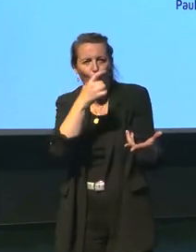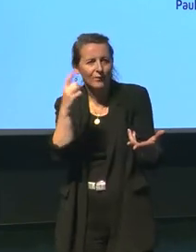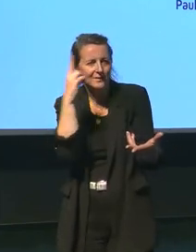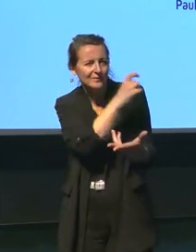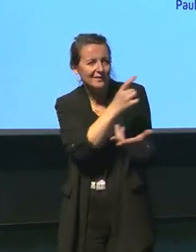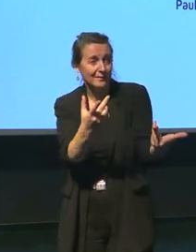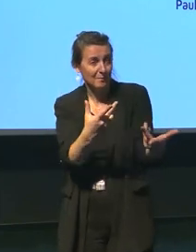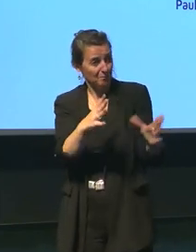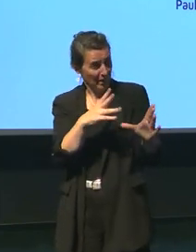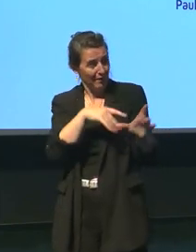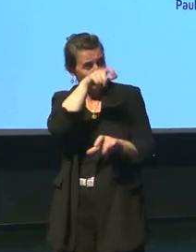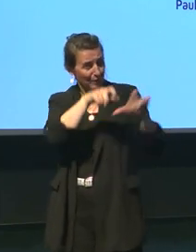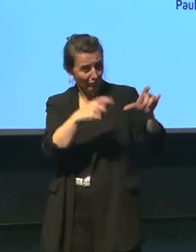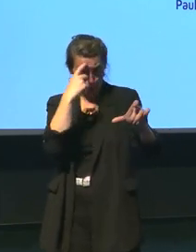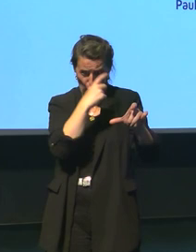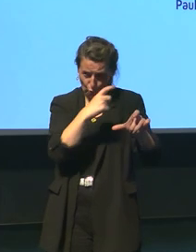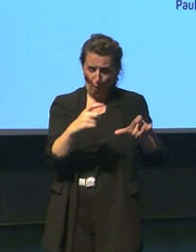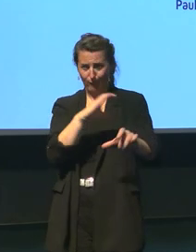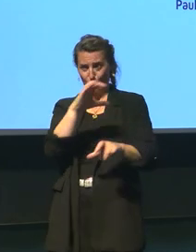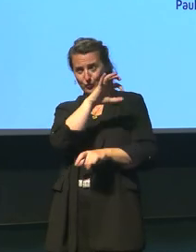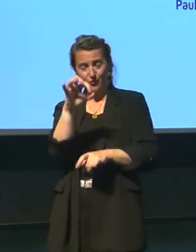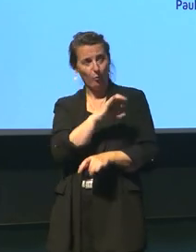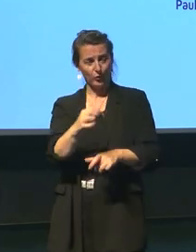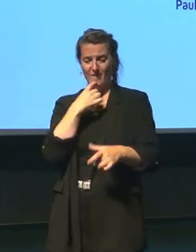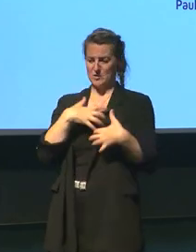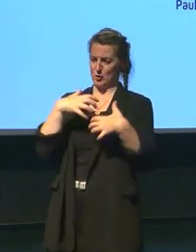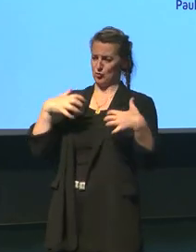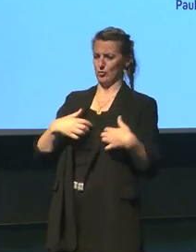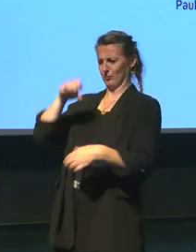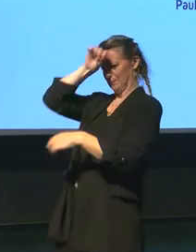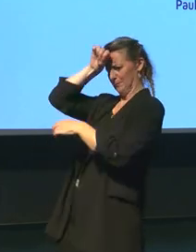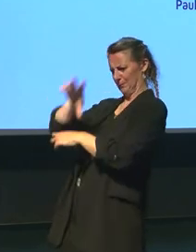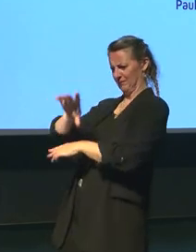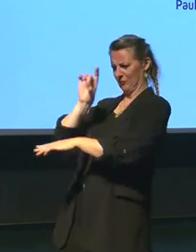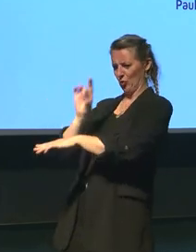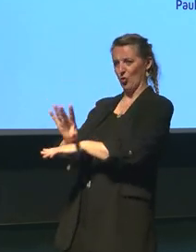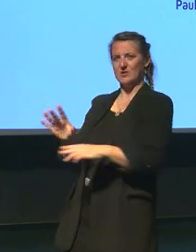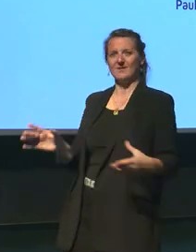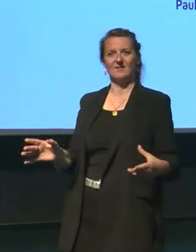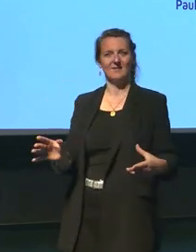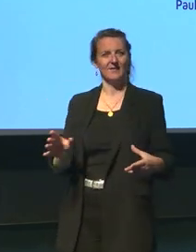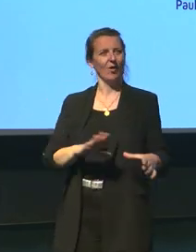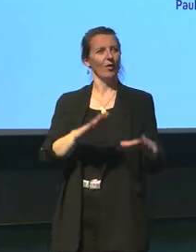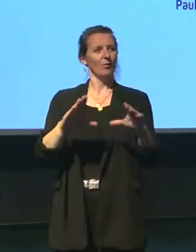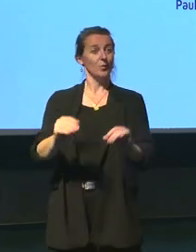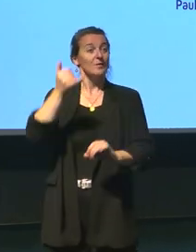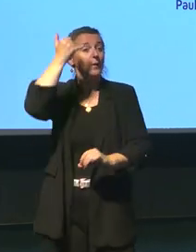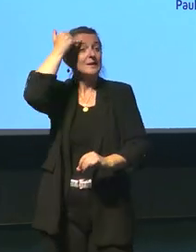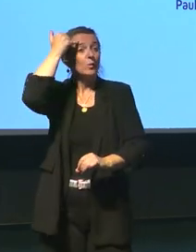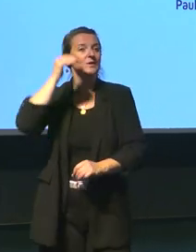mais certains y croient réellement et donc ni la science on est dans une dans une position idéologique